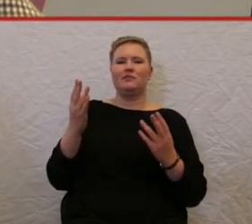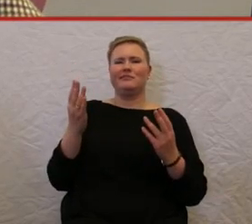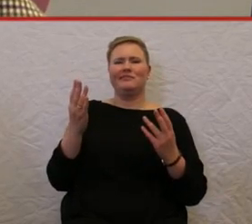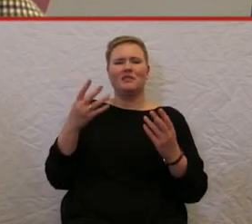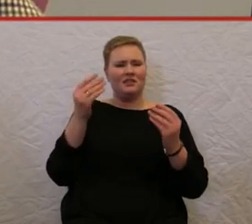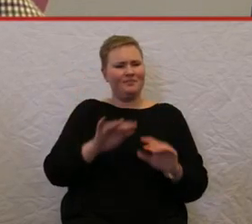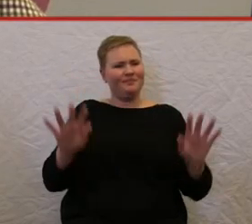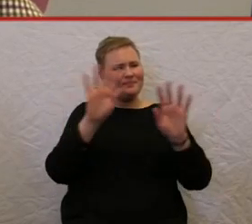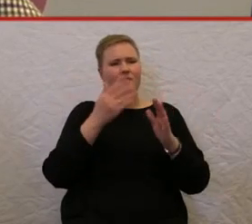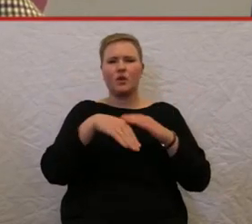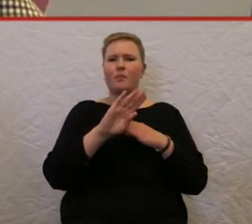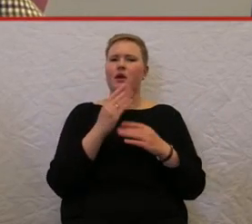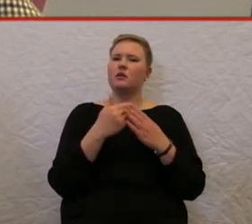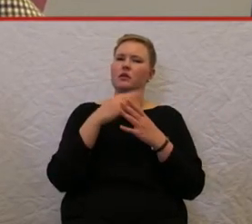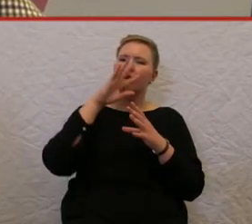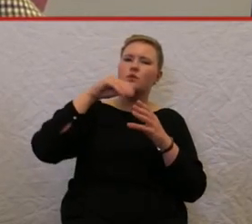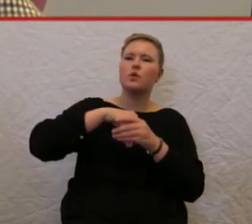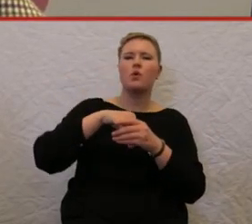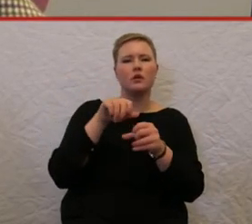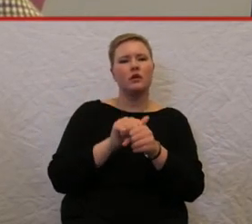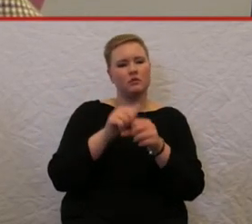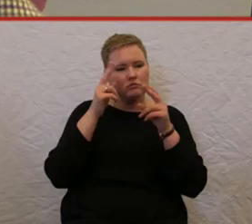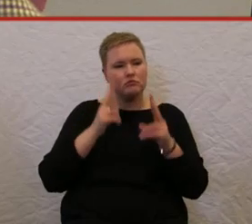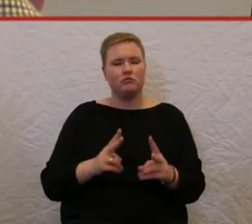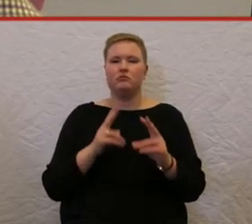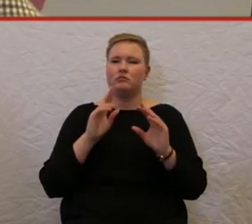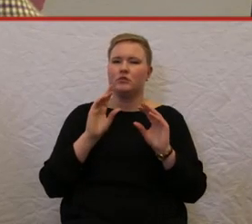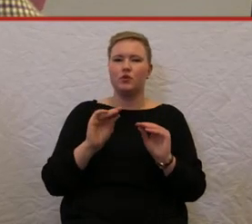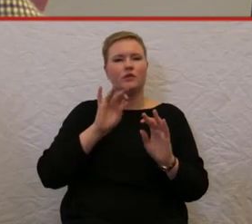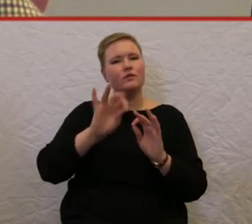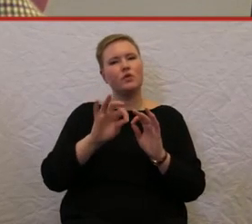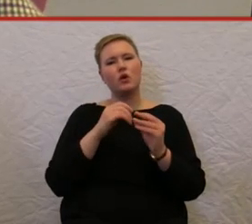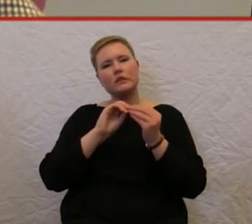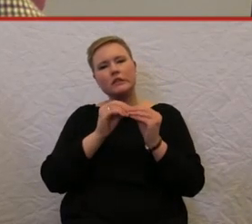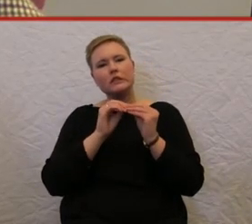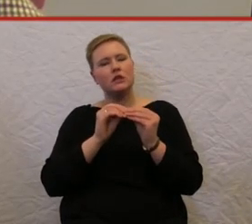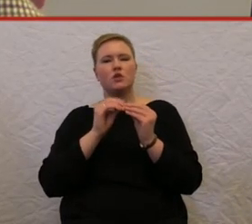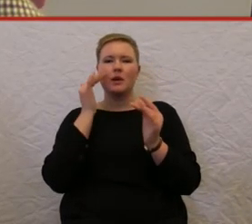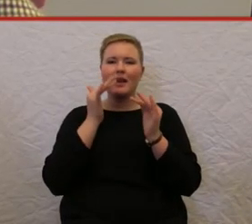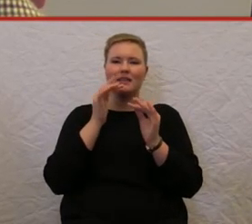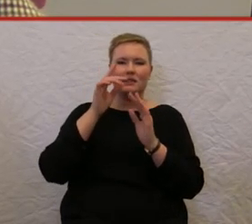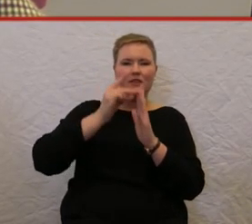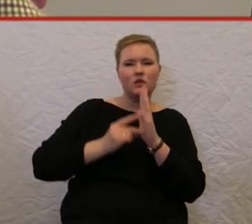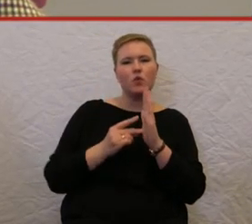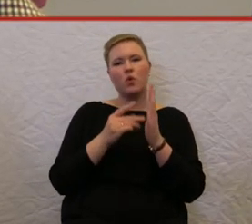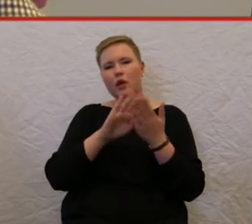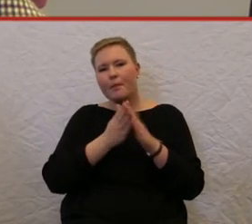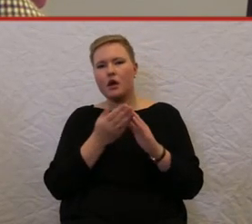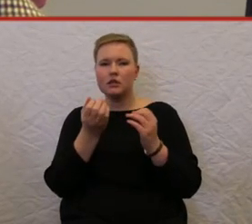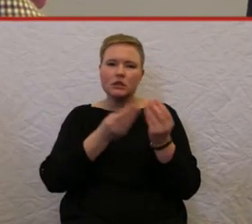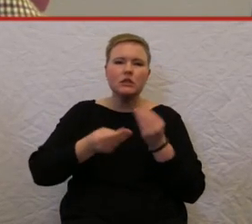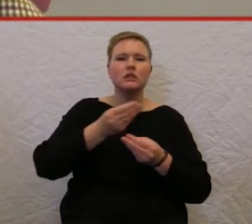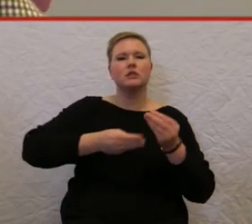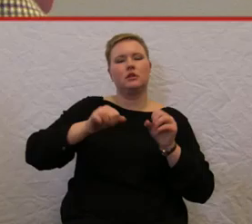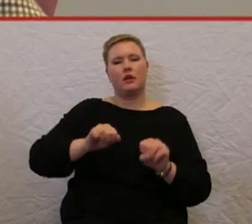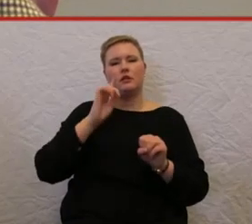insofern brauchen wir, glaube ich, in diesen Diskursen auch ein Wort, an dem wir uns abarbeiten und auch reiben können. So viel